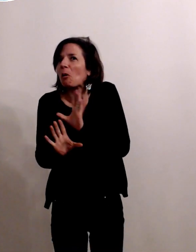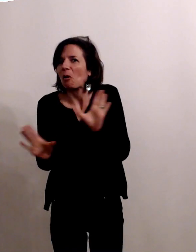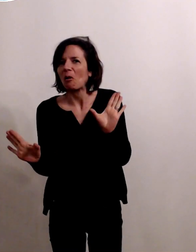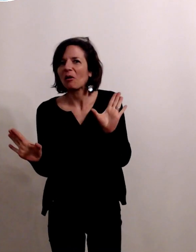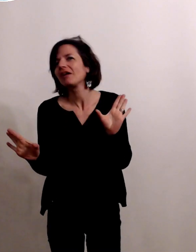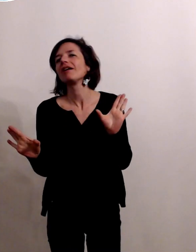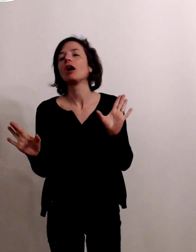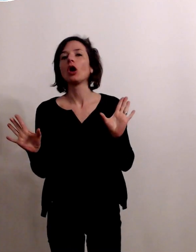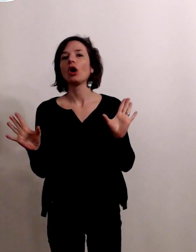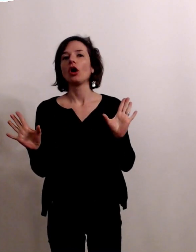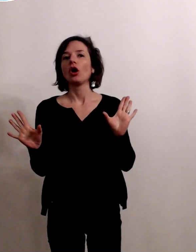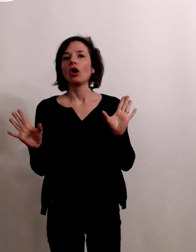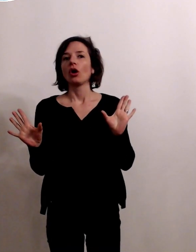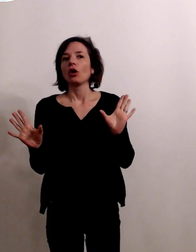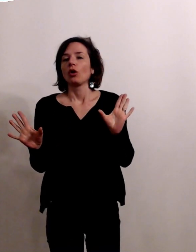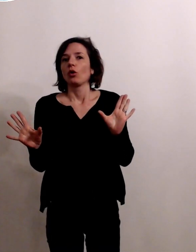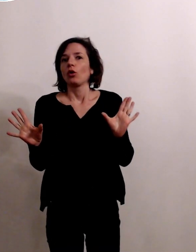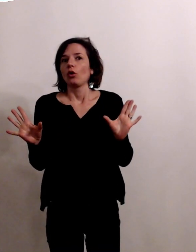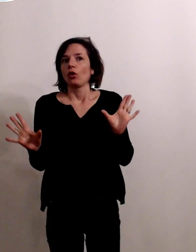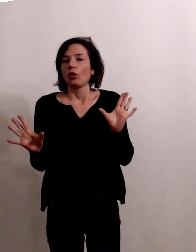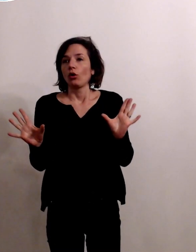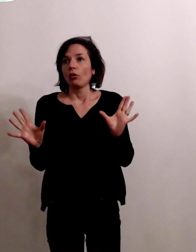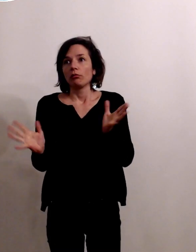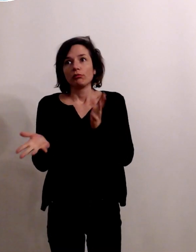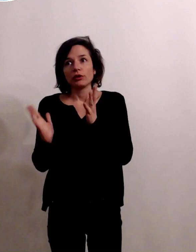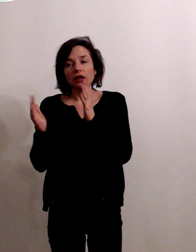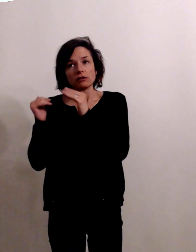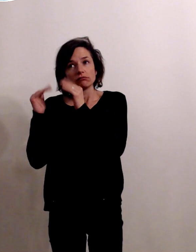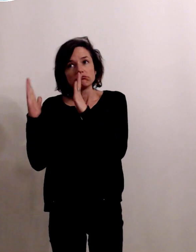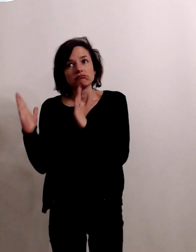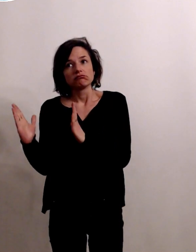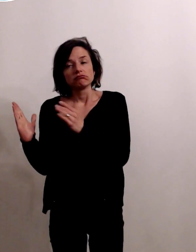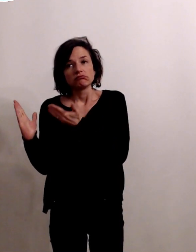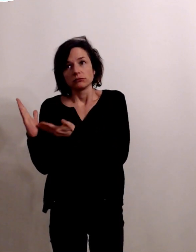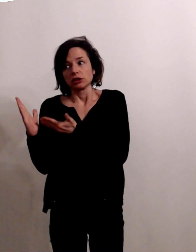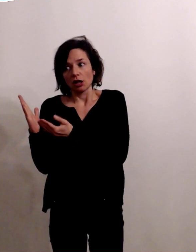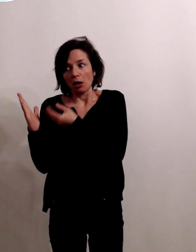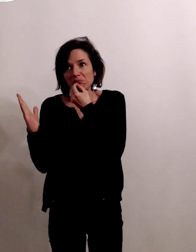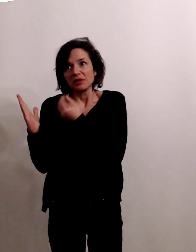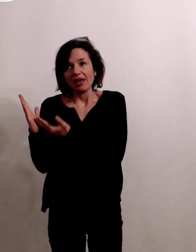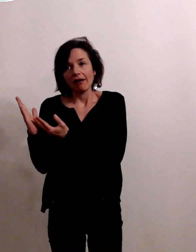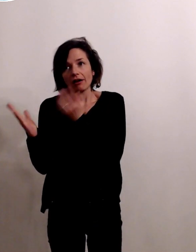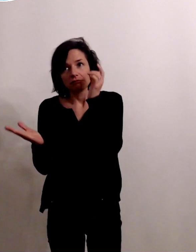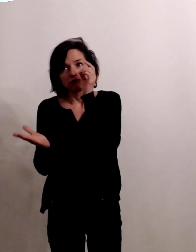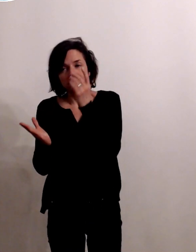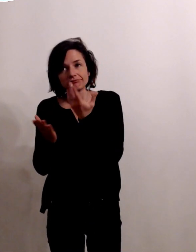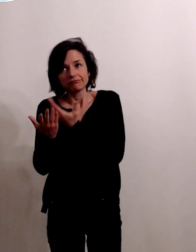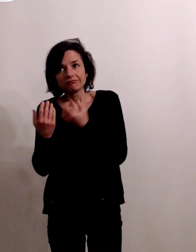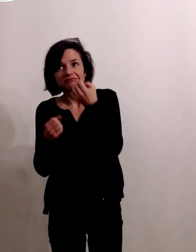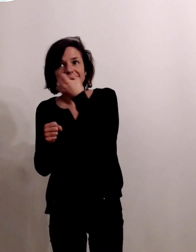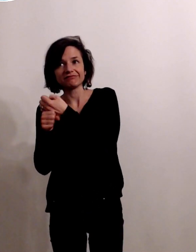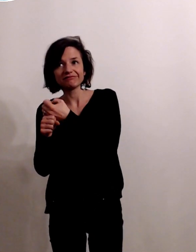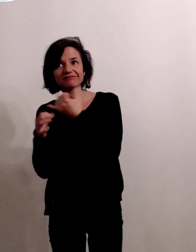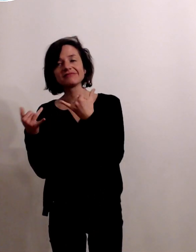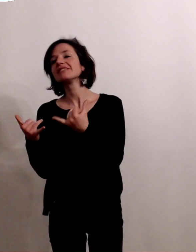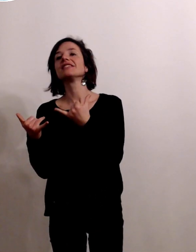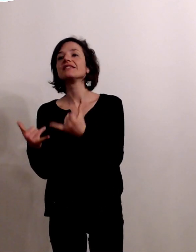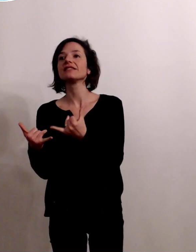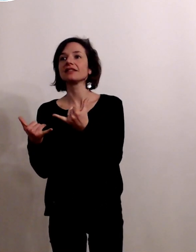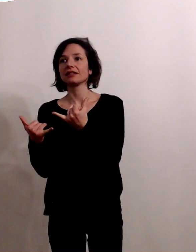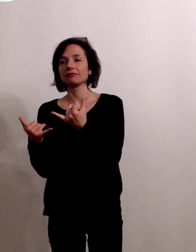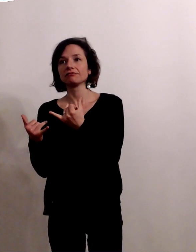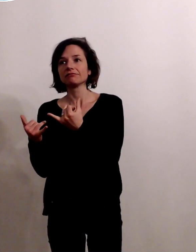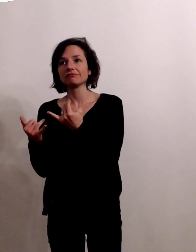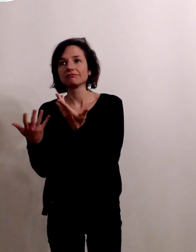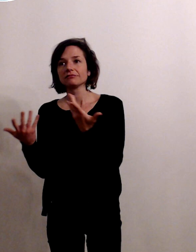ce serait ce serait une bonne chose en effet qu'une telle structure voit le jour